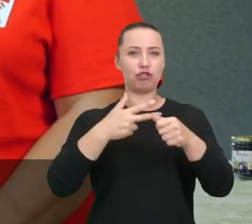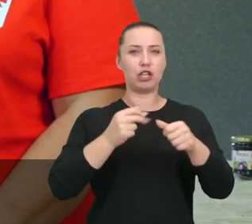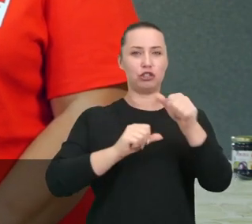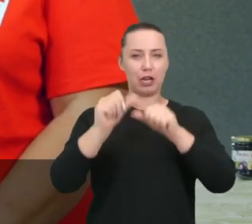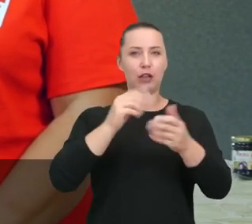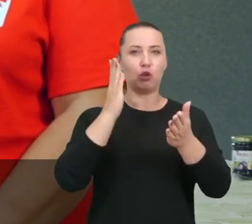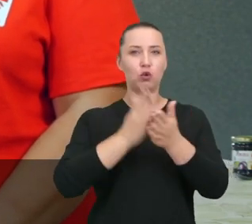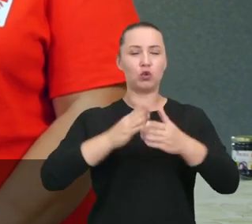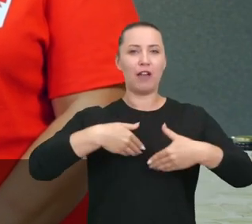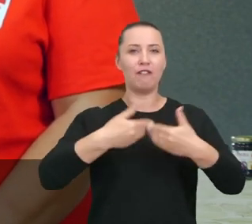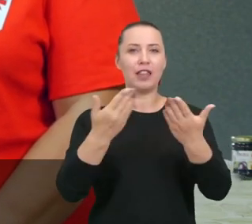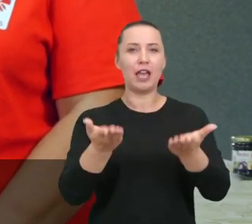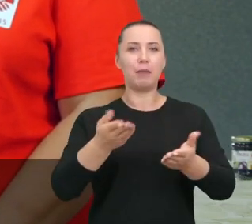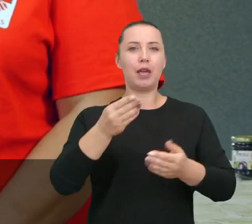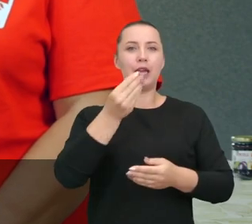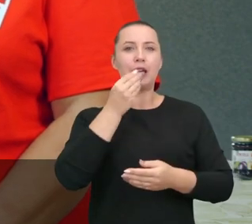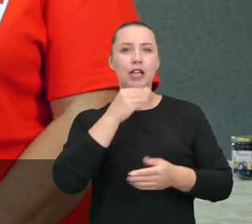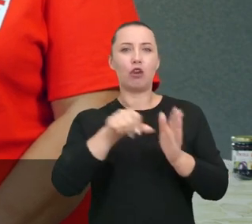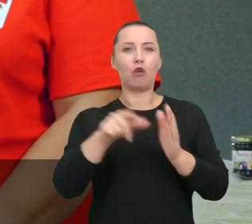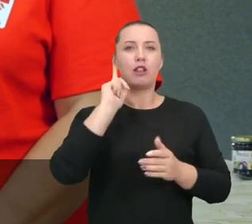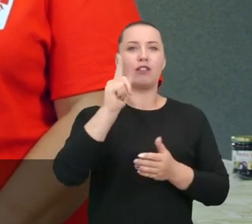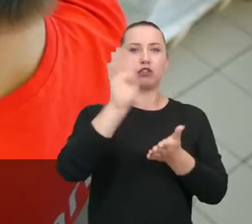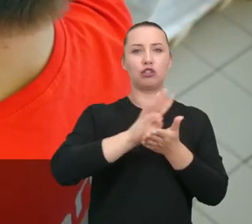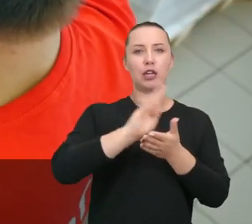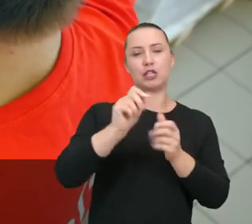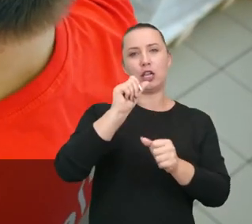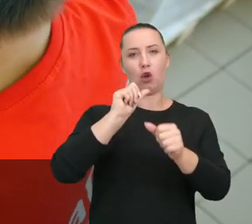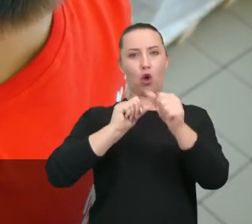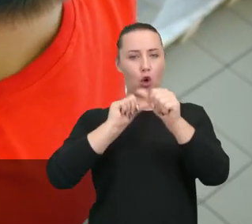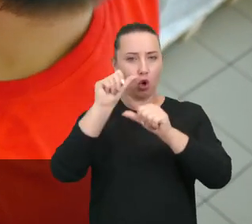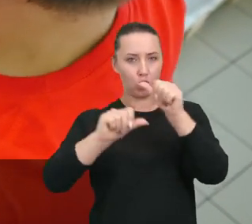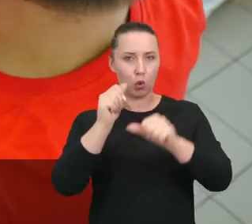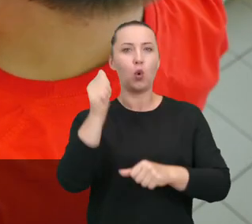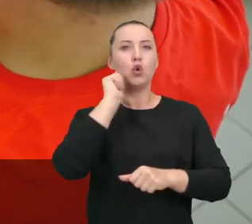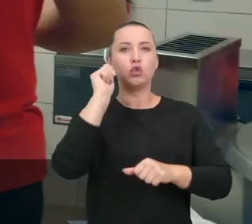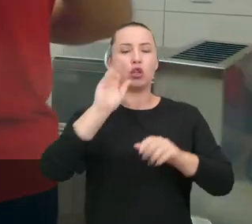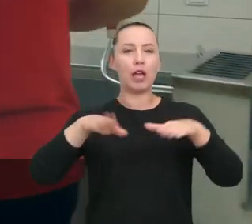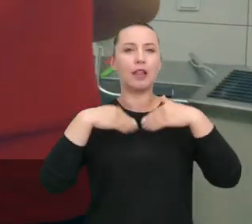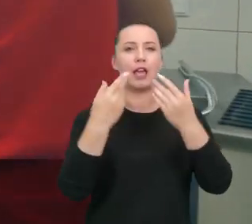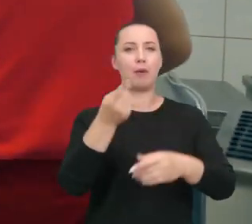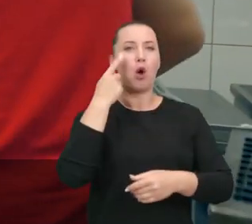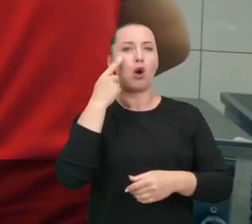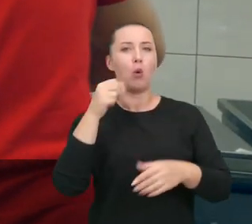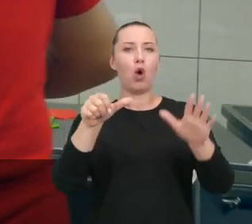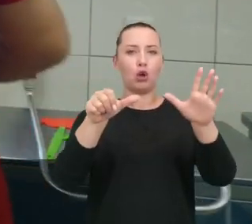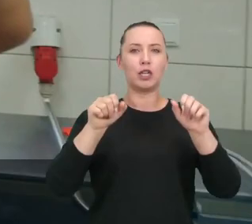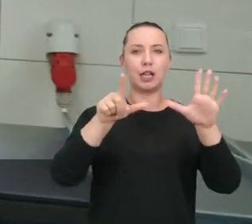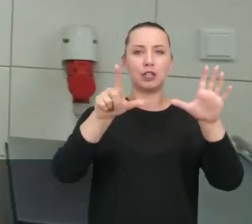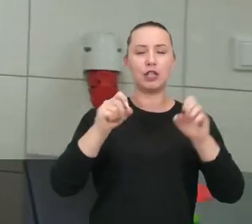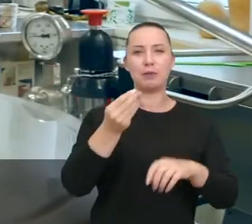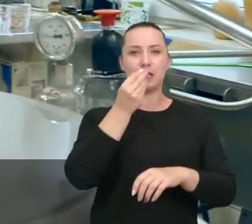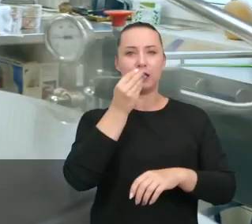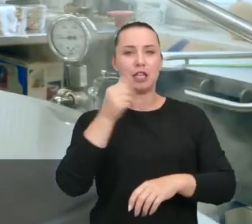programie uczestniczymy od samego początku, czyli od 2014 roku. W naszej jadłodajni codziennie wydajemy około 600